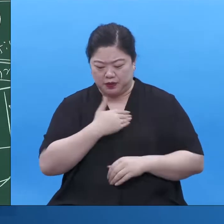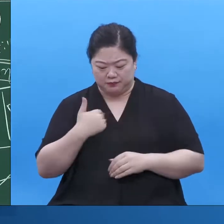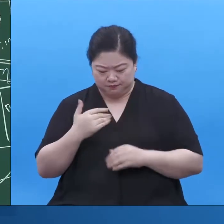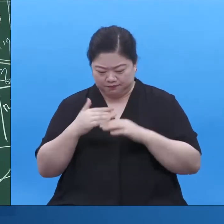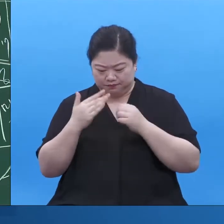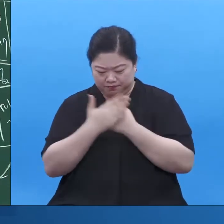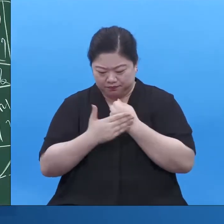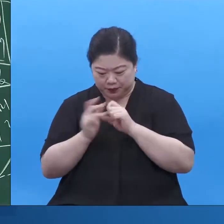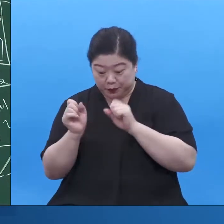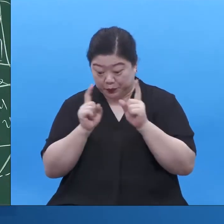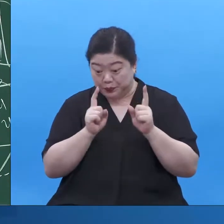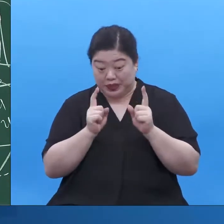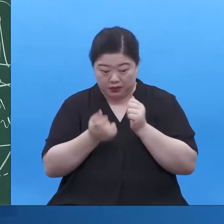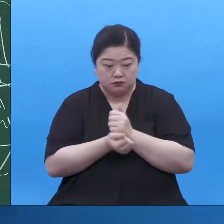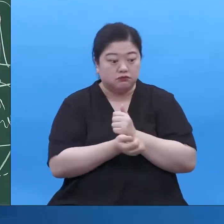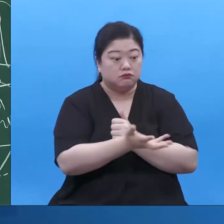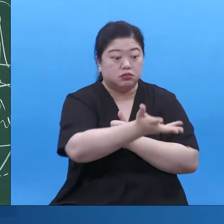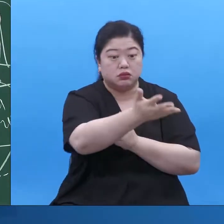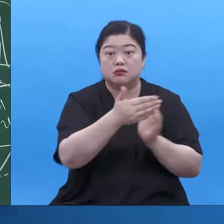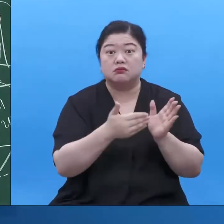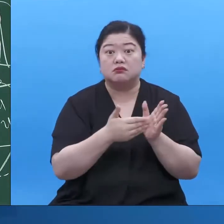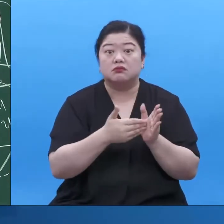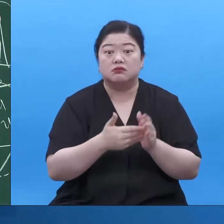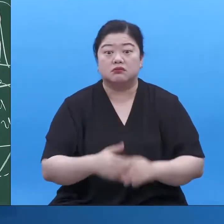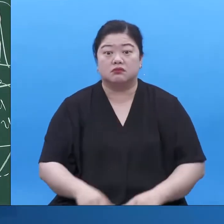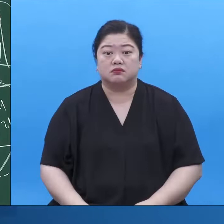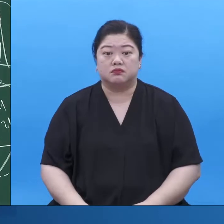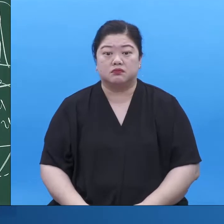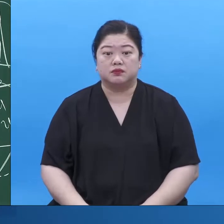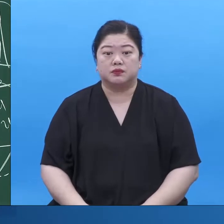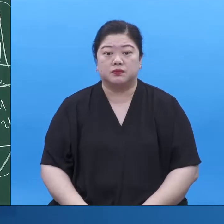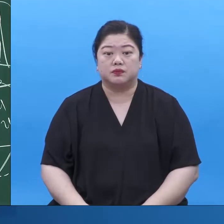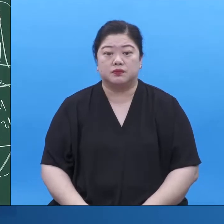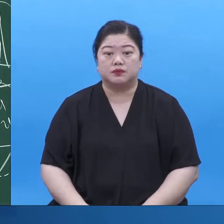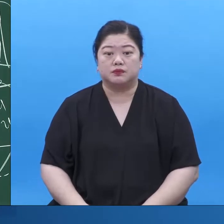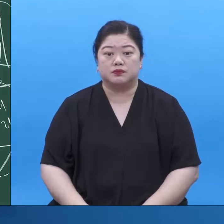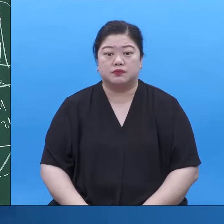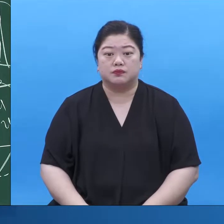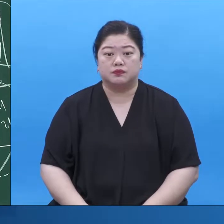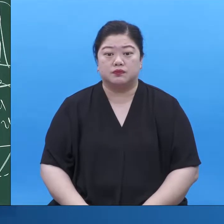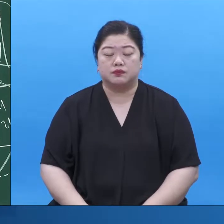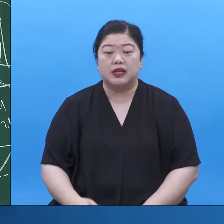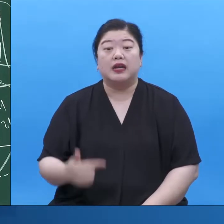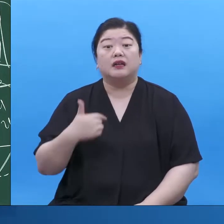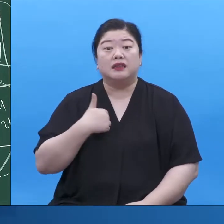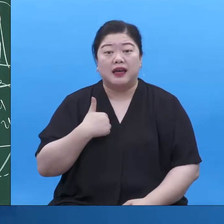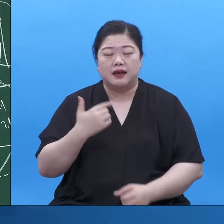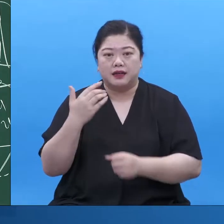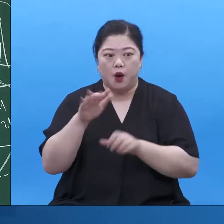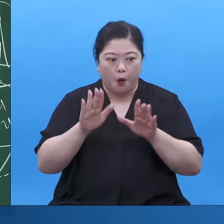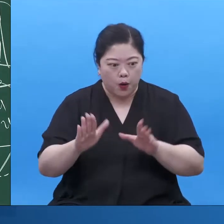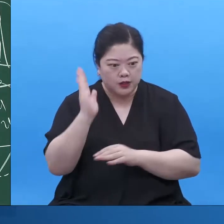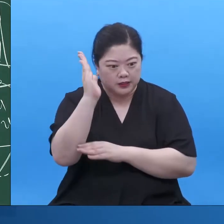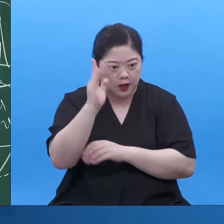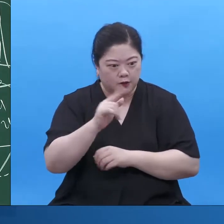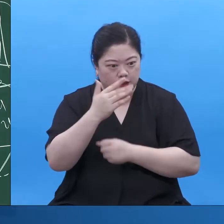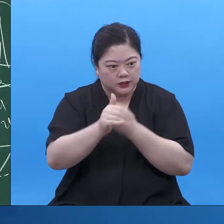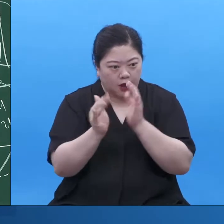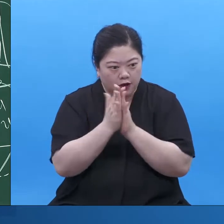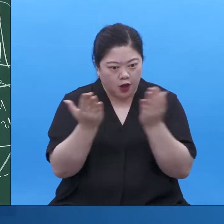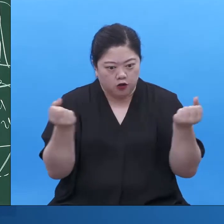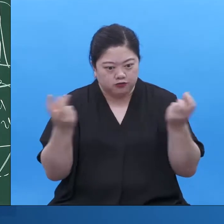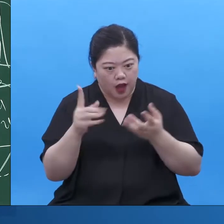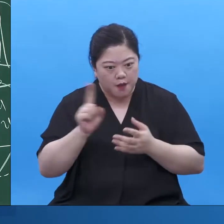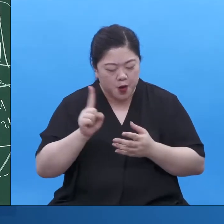어느정도 기다리는 거니까 설교가 뭐랄까 찾지 않습니다 성경이 그대로 지나가나가는데 그때그때